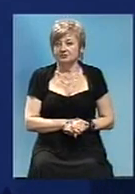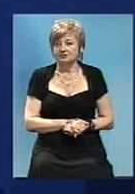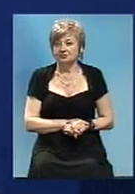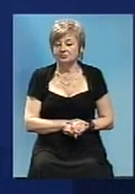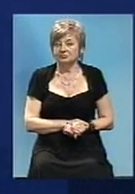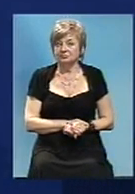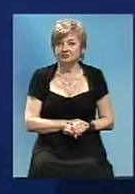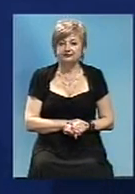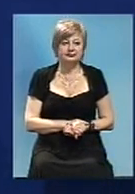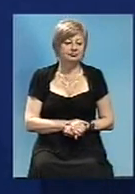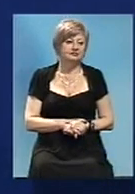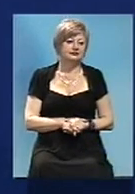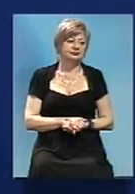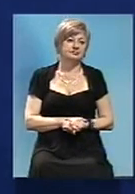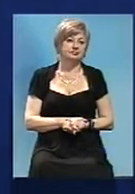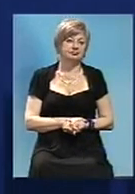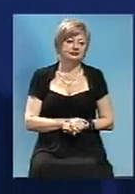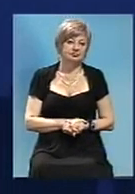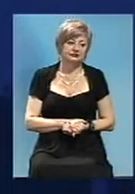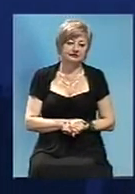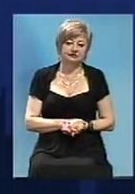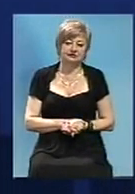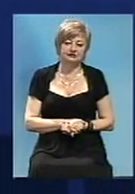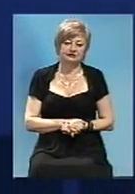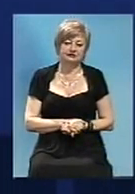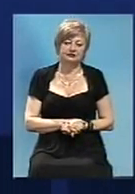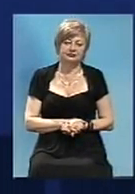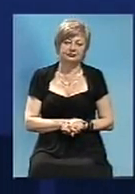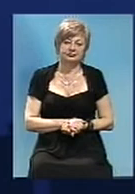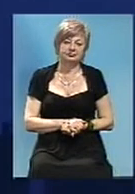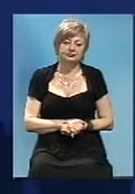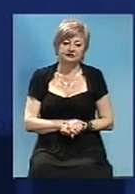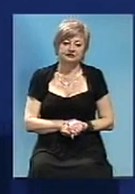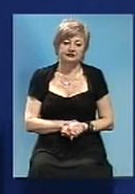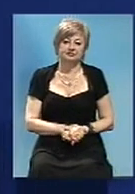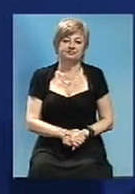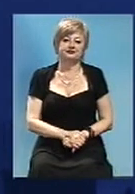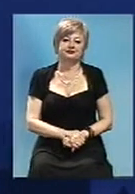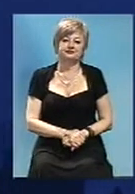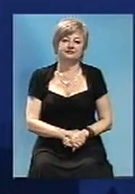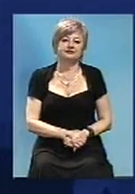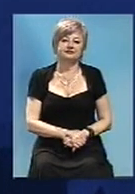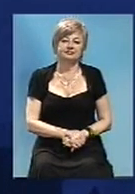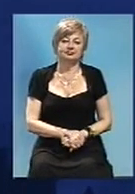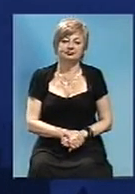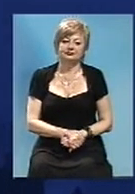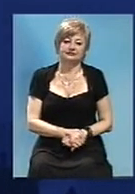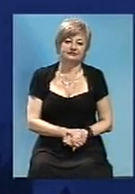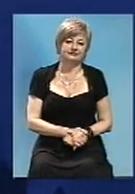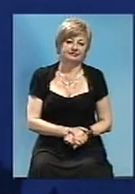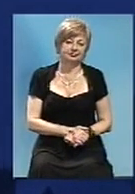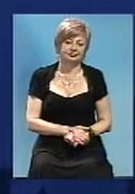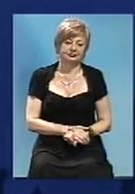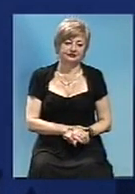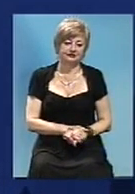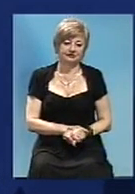момент. Вопрос місцецентралізації, скорее всего, вопрос в бюджеті глобальному, його розпределений і в приоритетах на